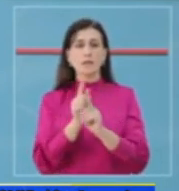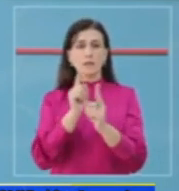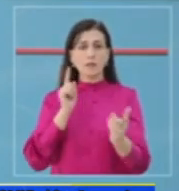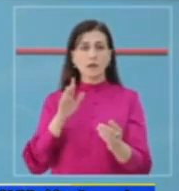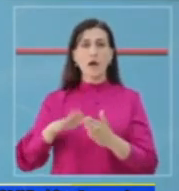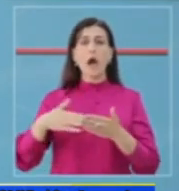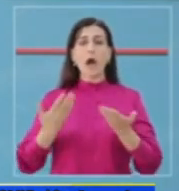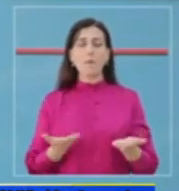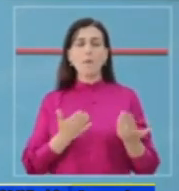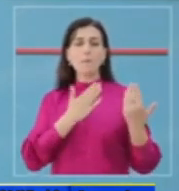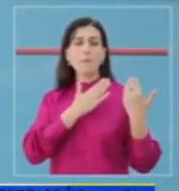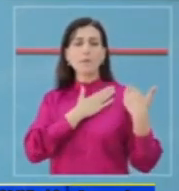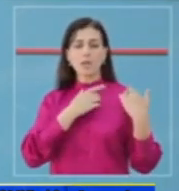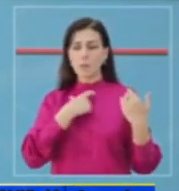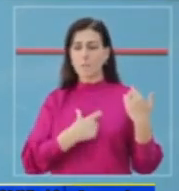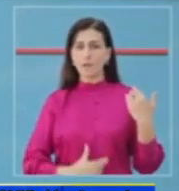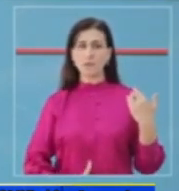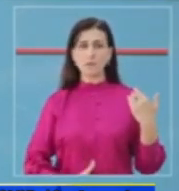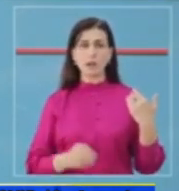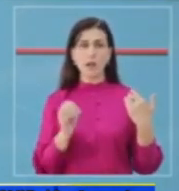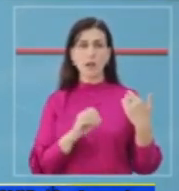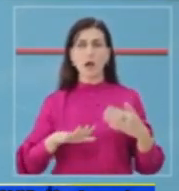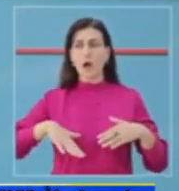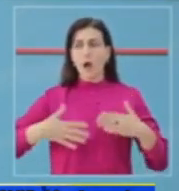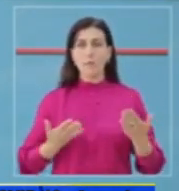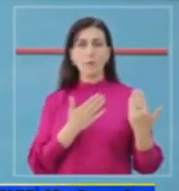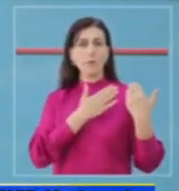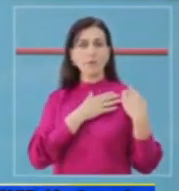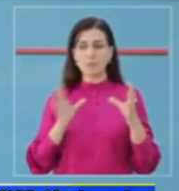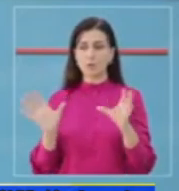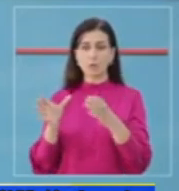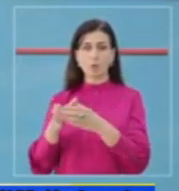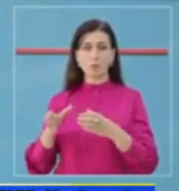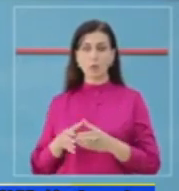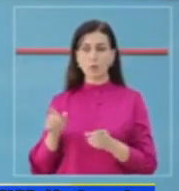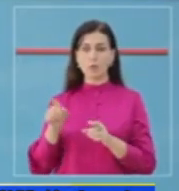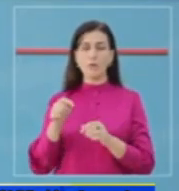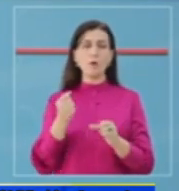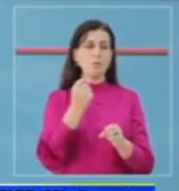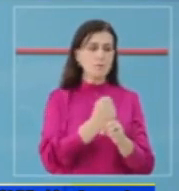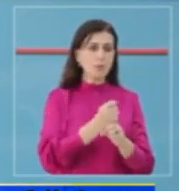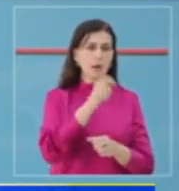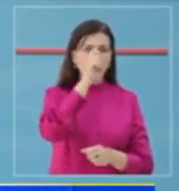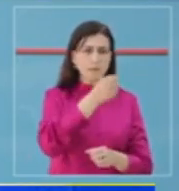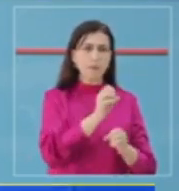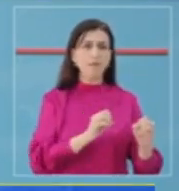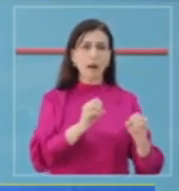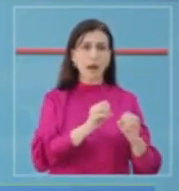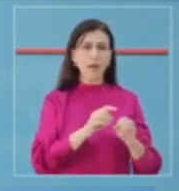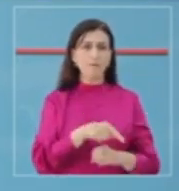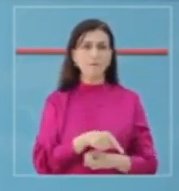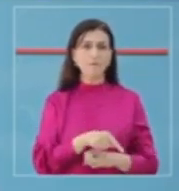apo të përgjejshmëris personale, apo dhe kolektive në lidhje me pundënësit, apo